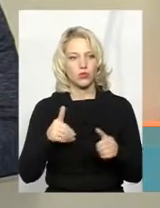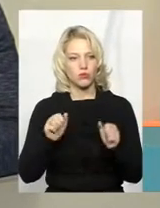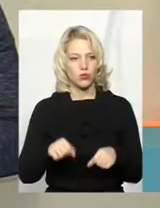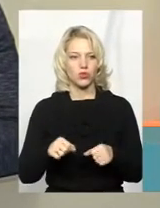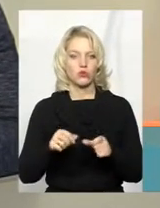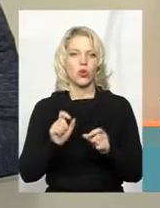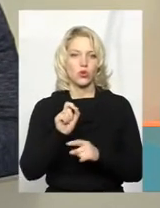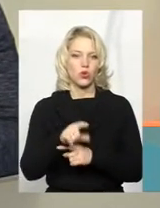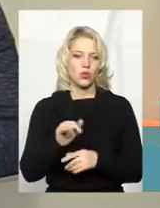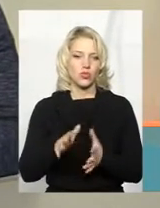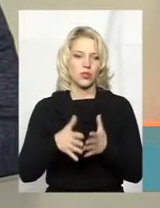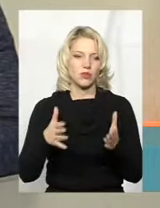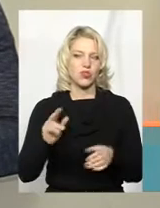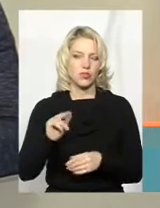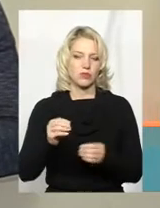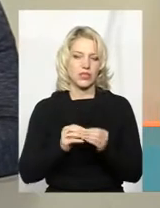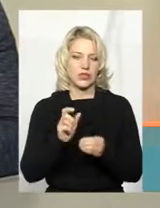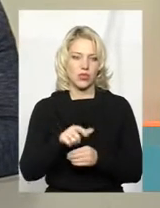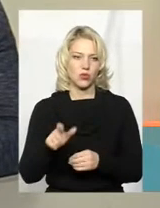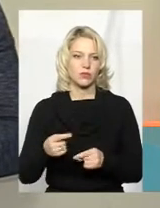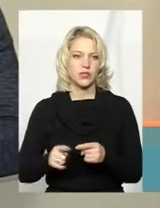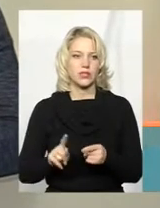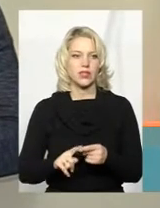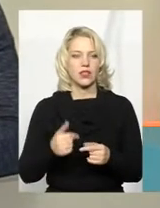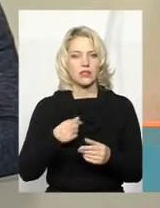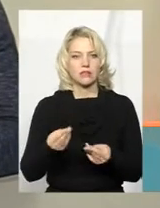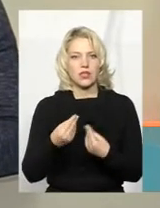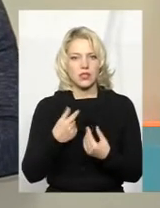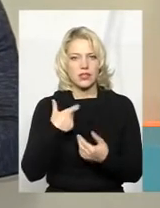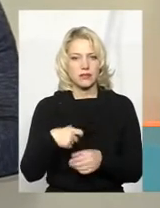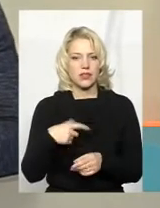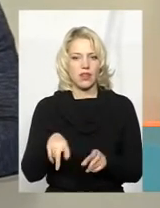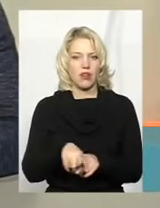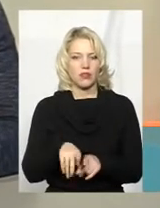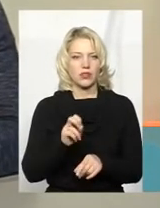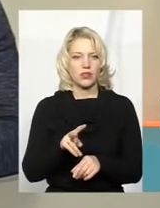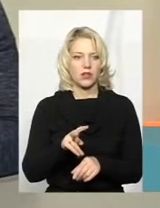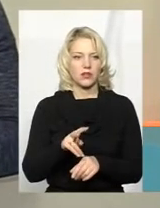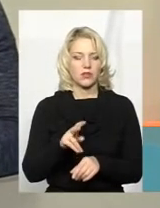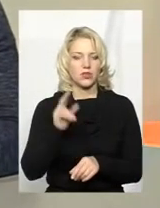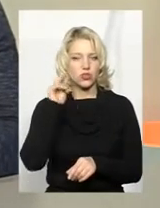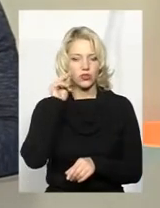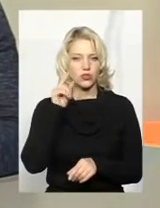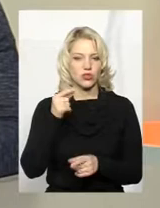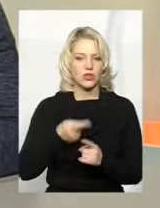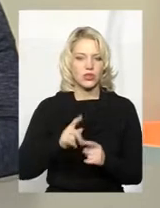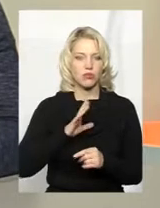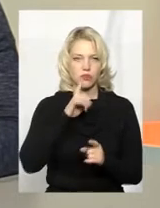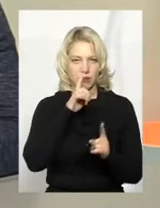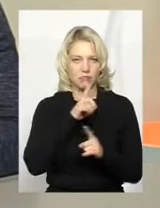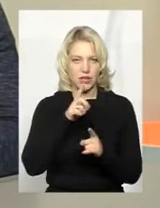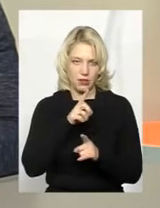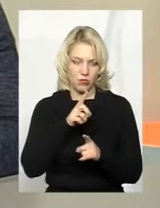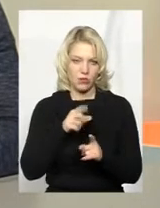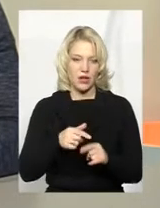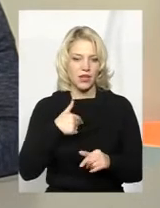доручити і більше, ніж 10-тьом. Це ми так уставили для себе, тобто, яке число, це якби був для нас мінімум, ми навіть